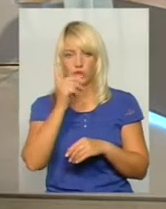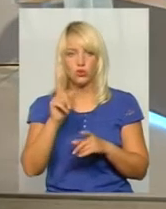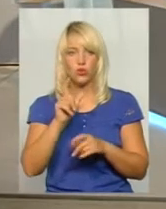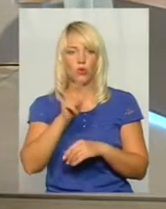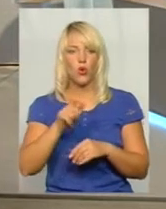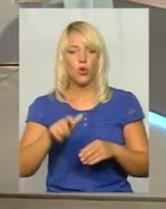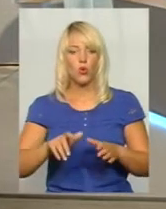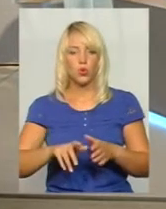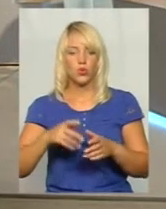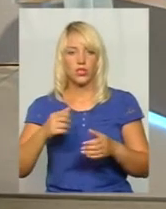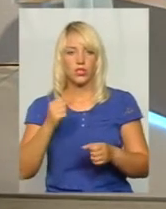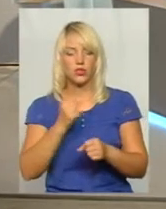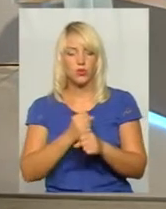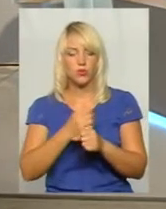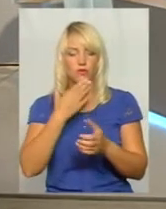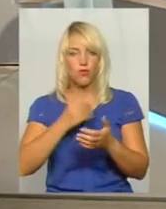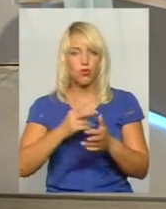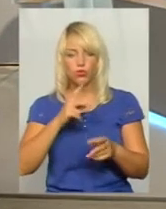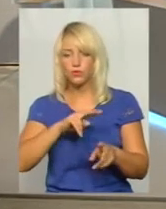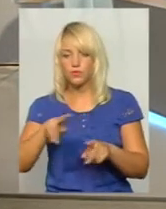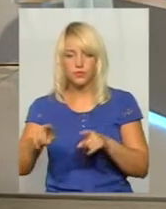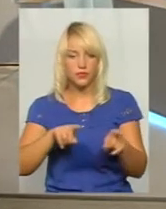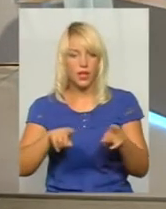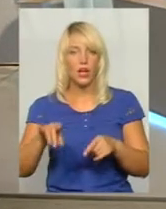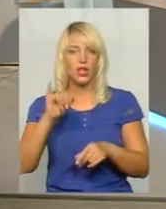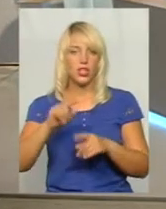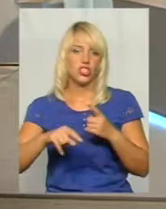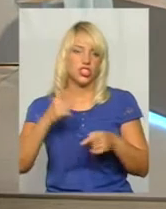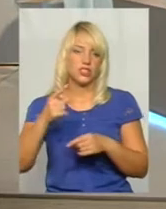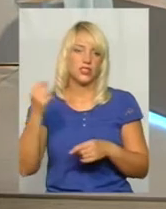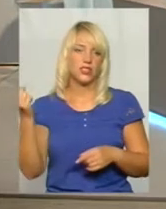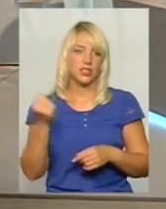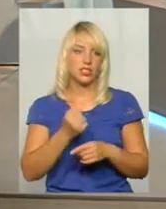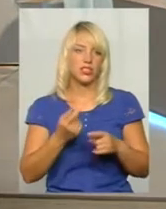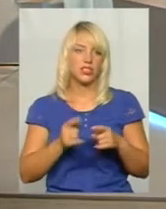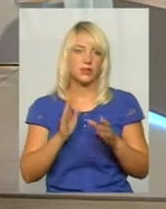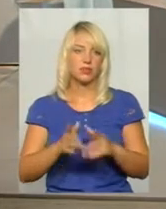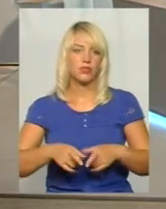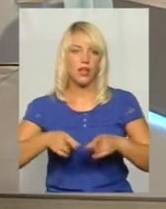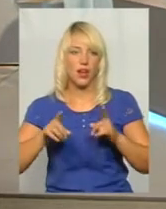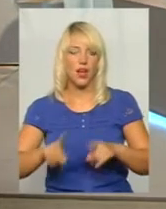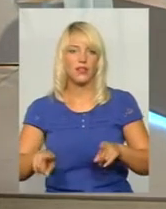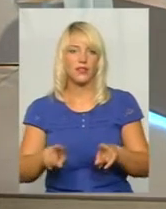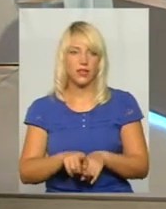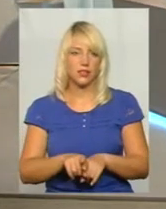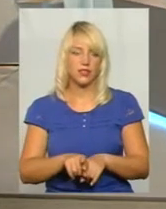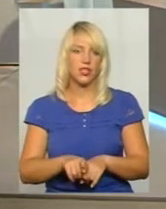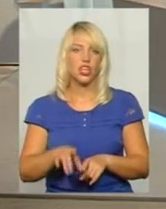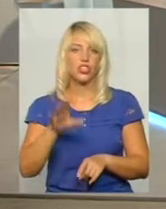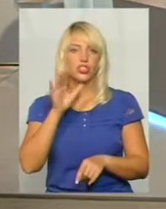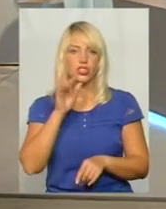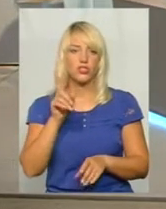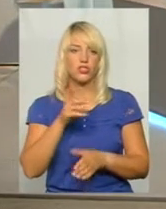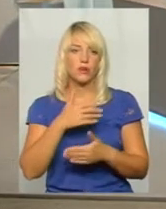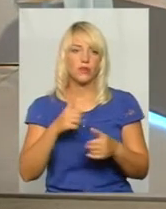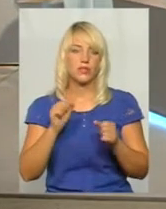щоб люди розвернулися в фронт своїх робіт. І я думаю, що через тиждень це буде якраз реальний такий оптимальний час, що ми